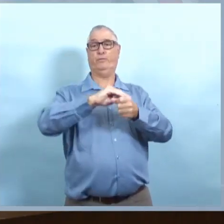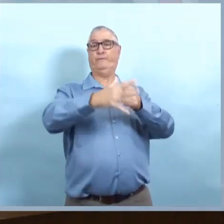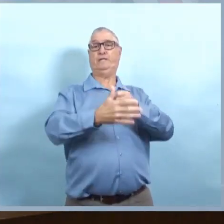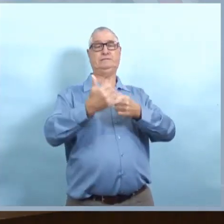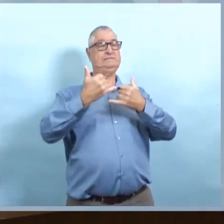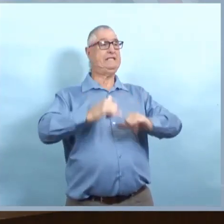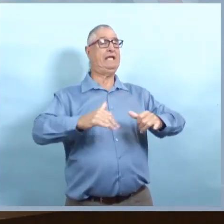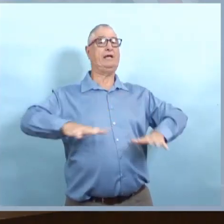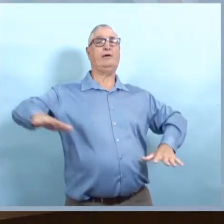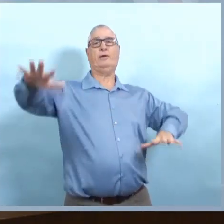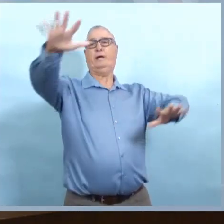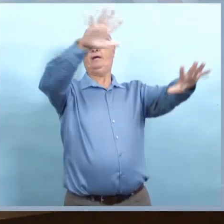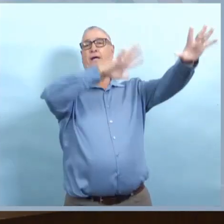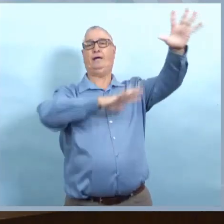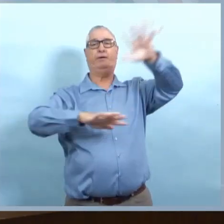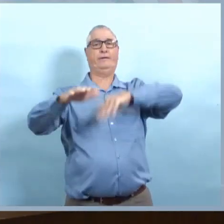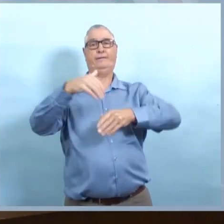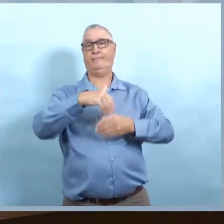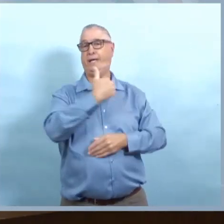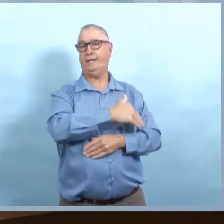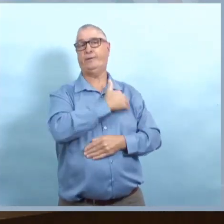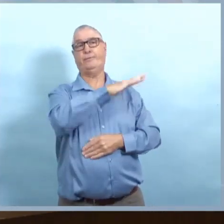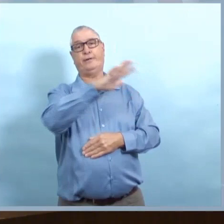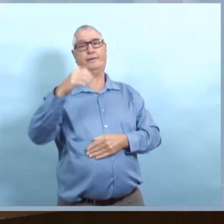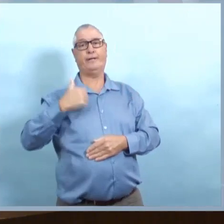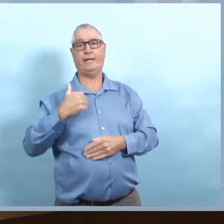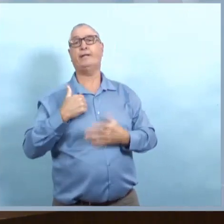c'est simplement pour montrer l'importance